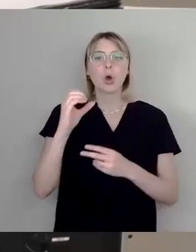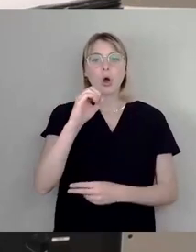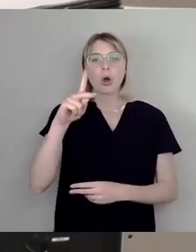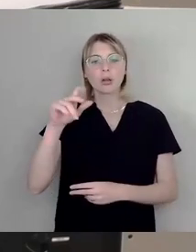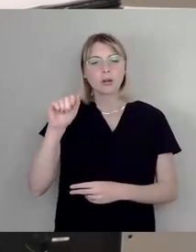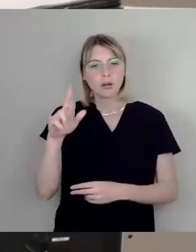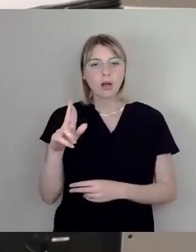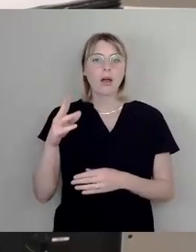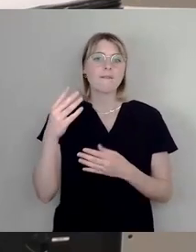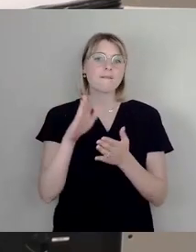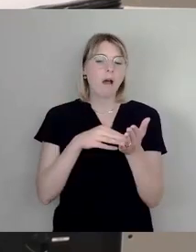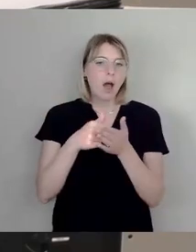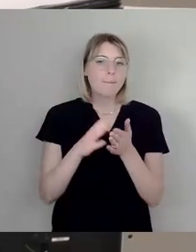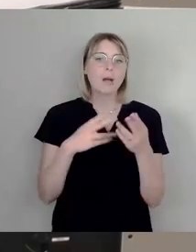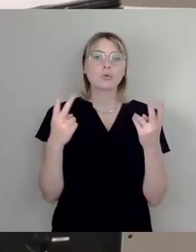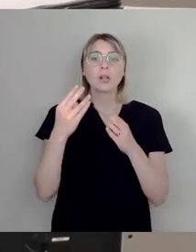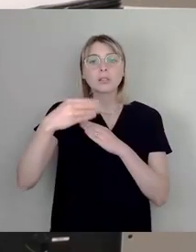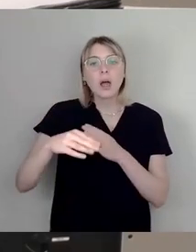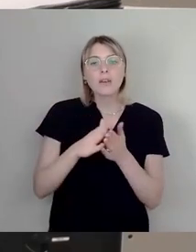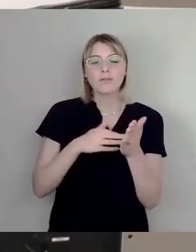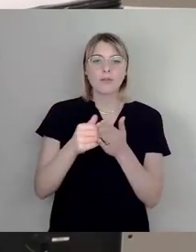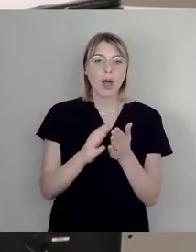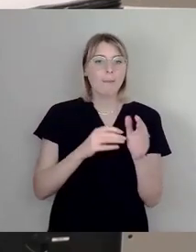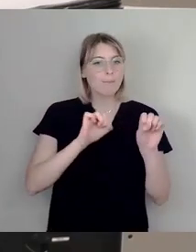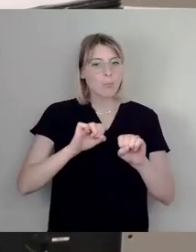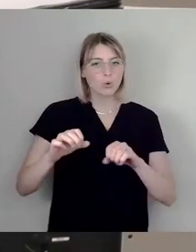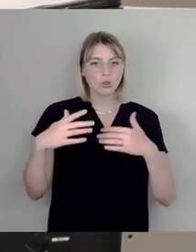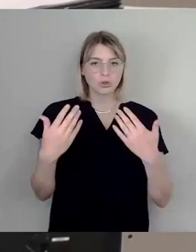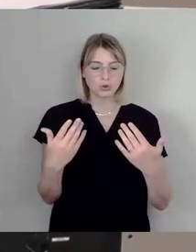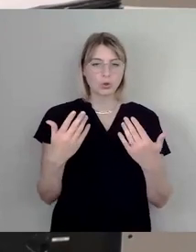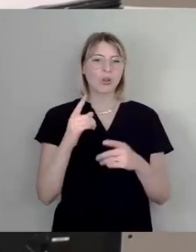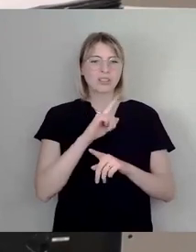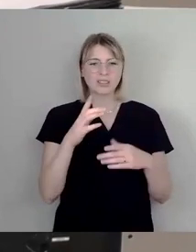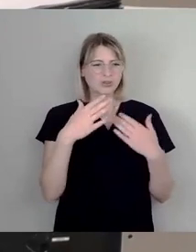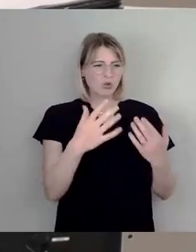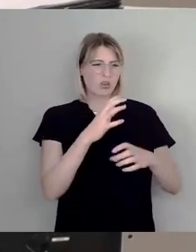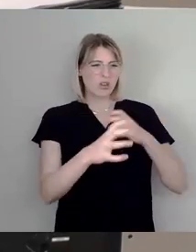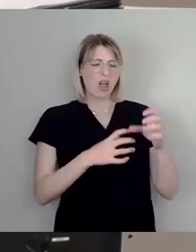sandfarbene Elemente benutzen und muss es im Prinzip nicht so Betonfarben machen.